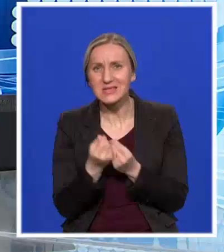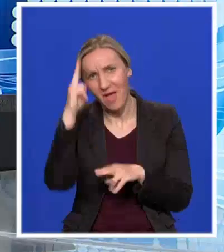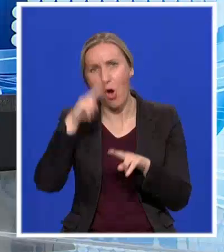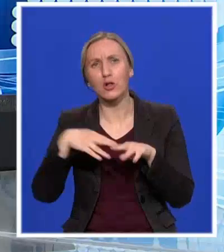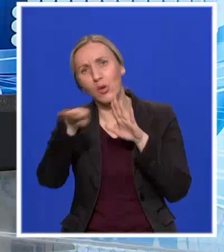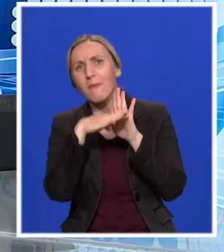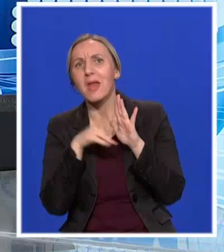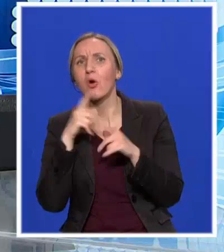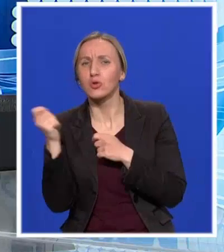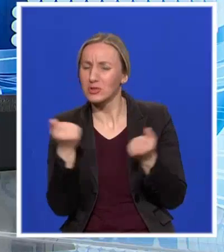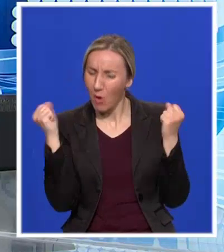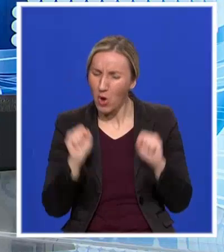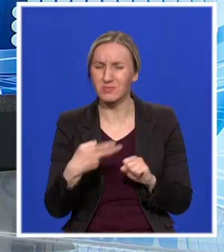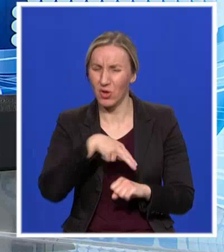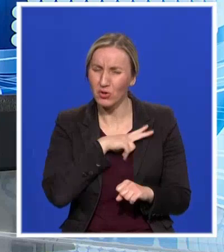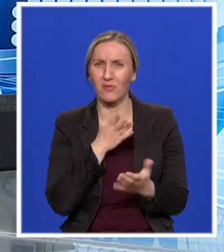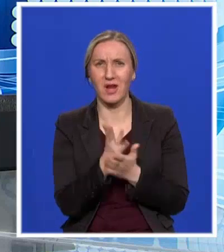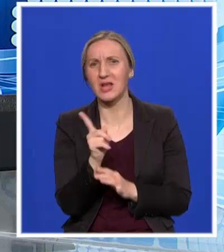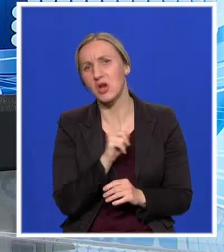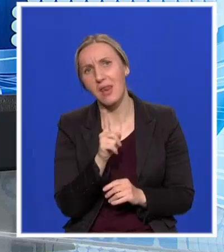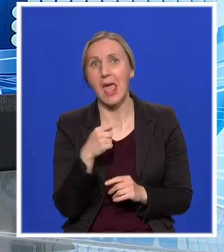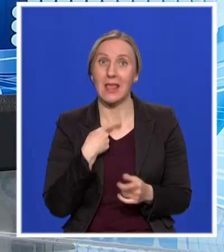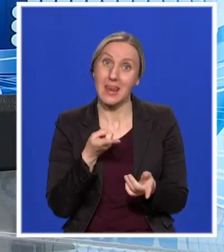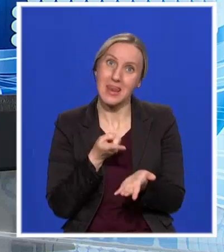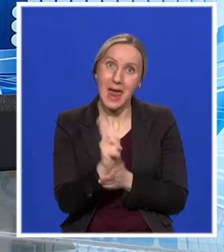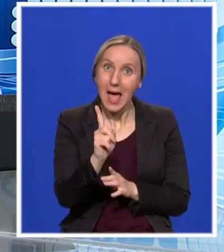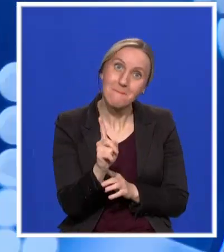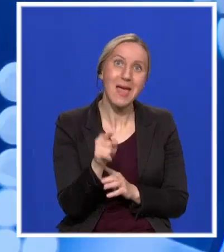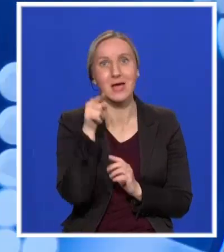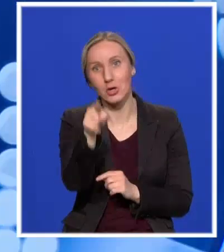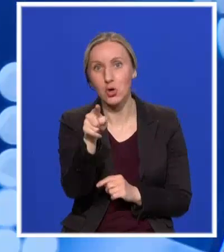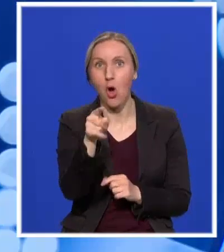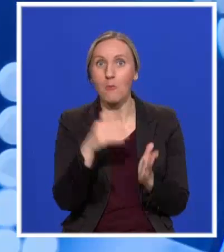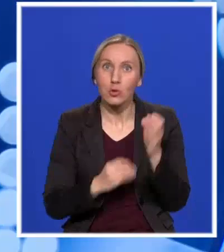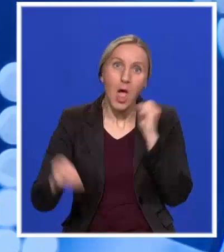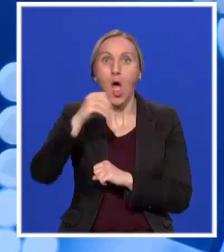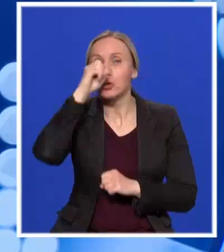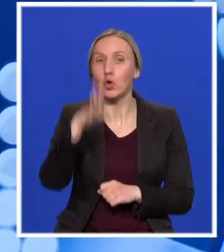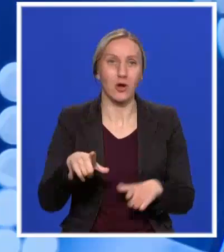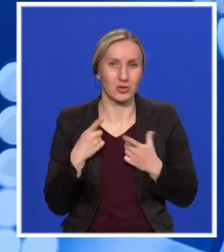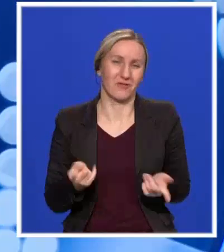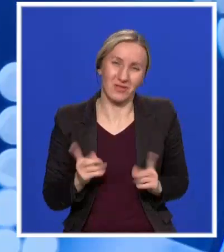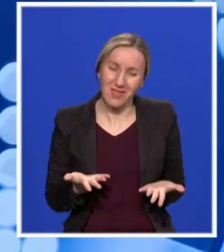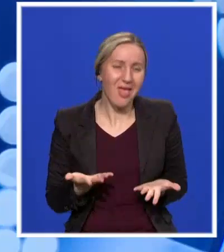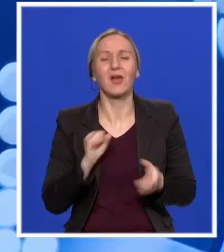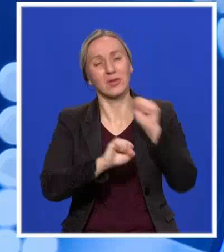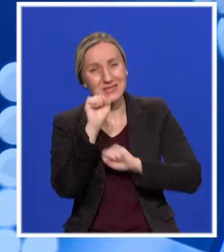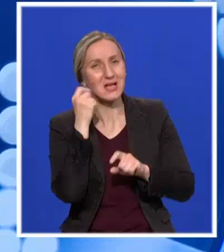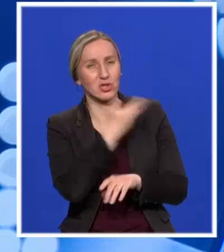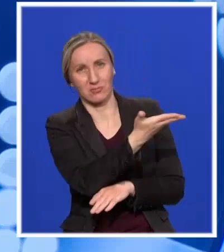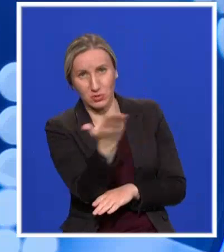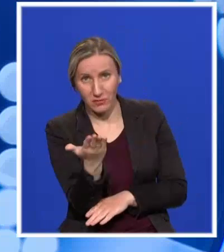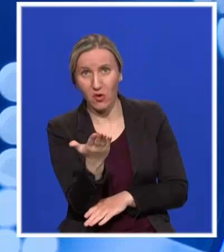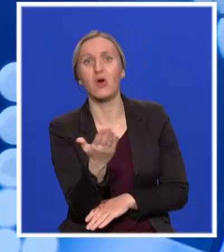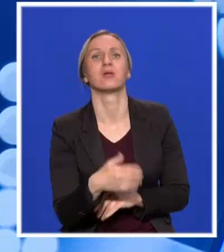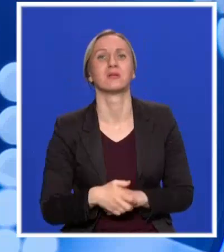donosimo na ozbiljan i odgovorn način, ne da bi nekom otežali život ili napakostili, već da bi zaštitili živote. Opet kažem, na način koji najmanje